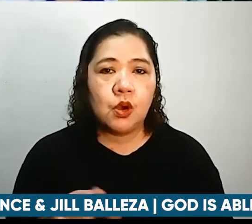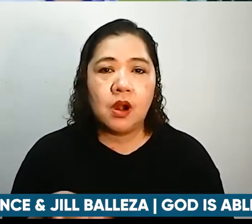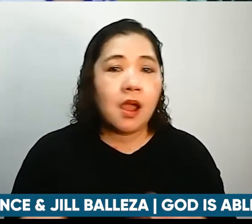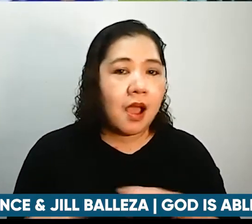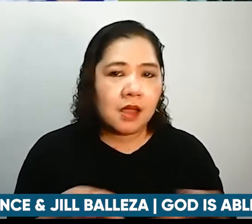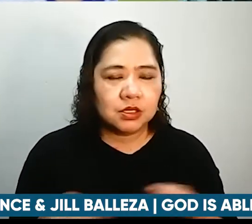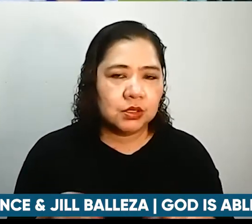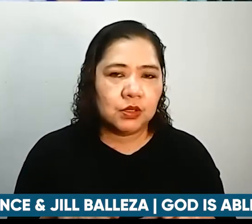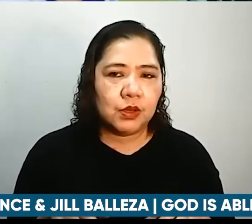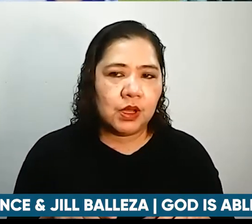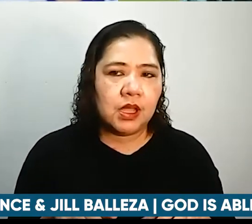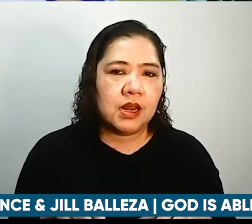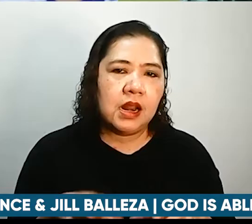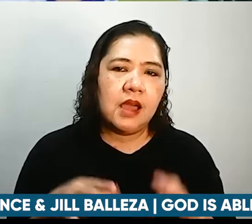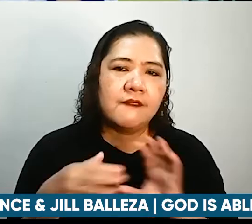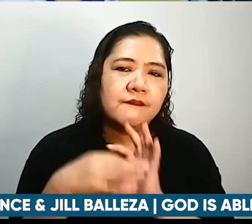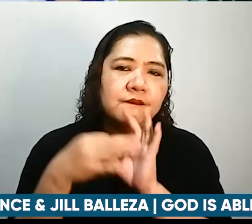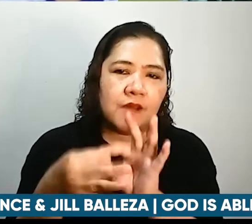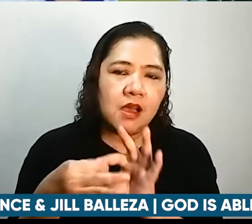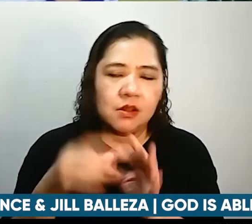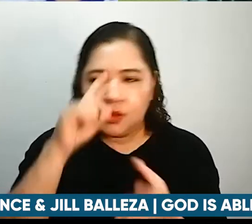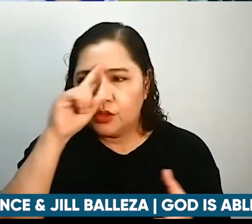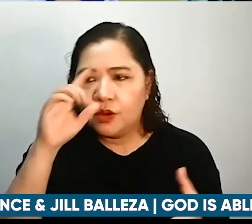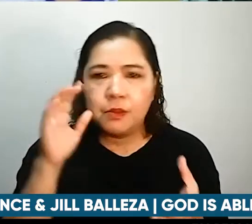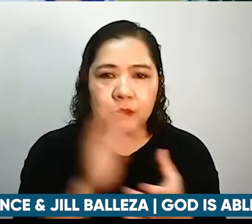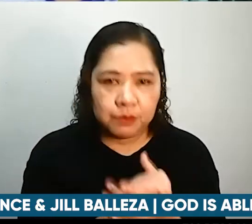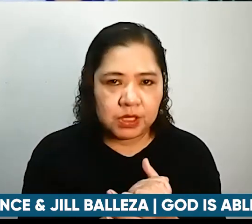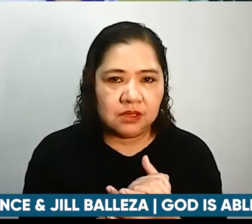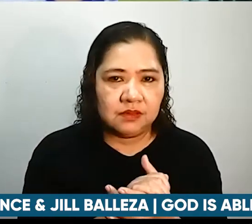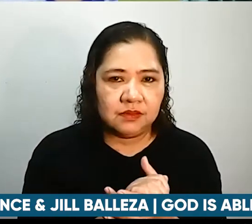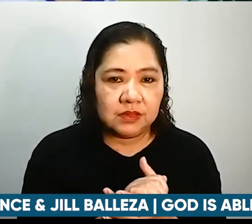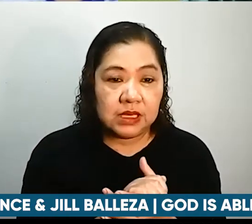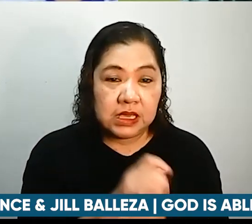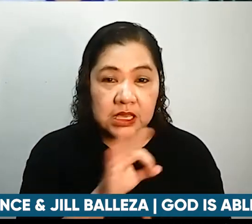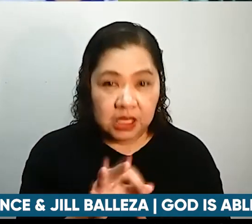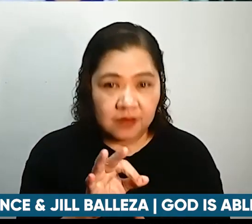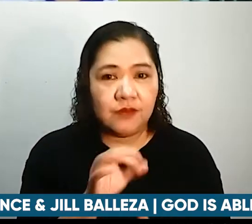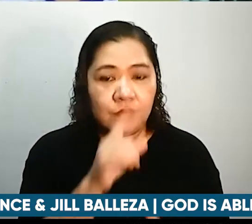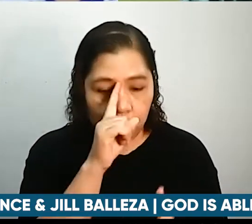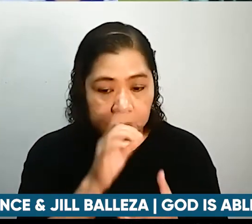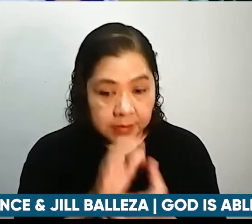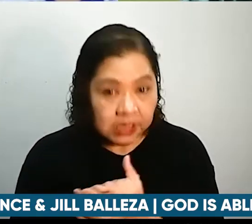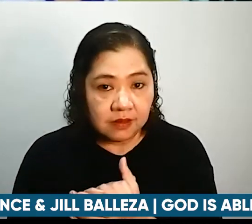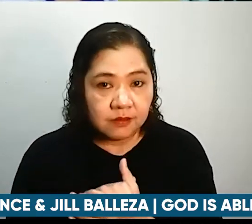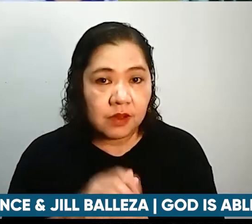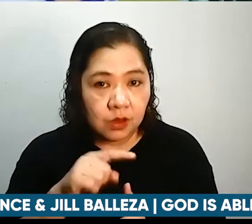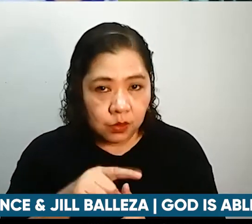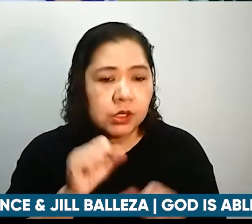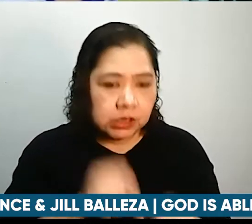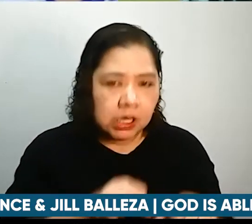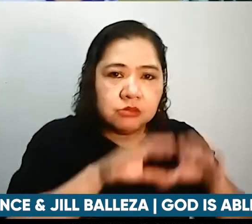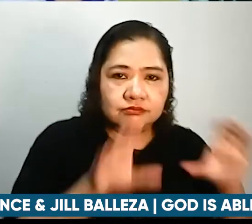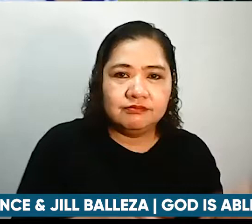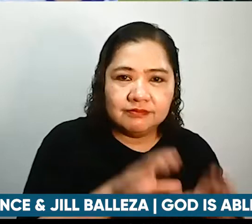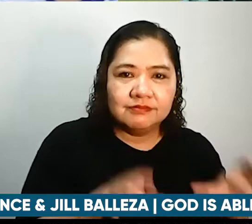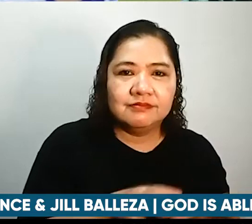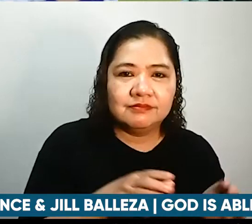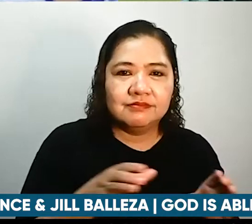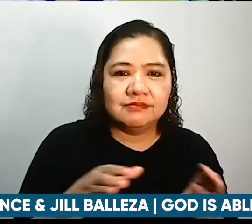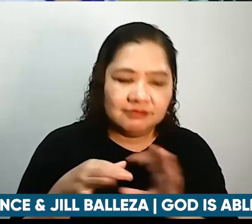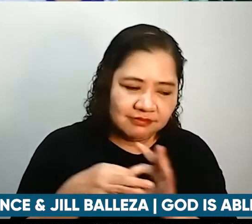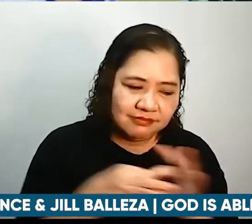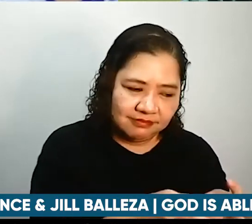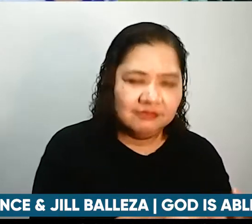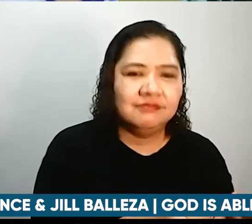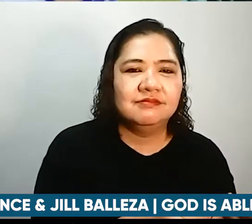follows your belief diba so kung yun ang paniniwala natin we will do dun umiikot kay Lord